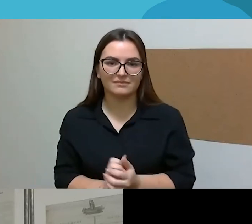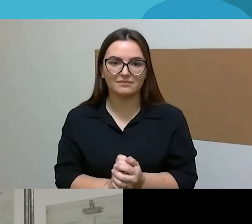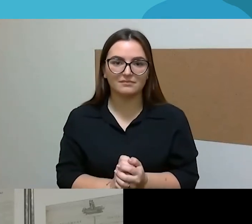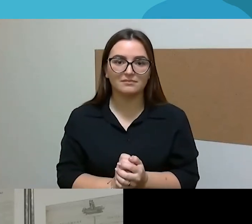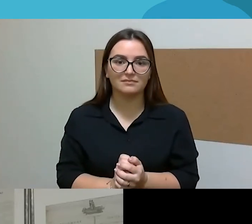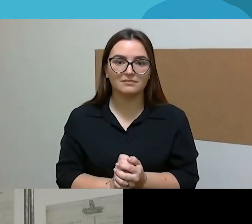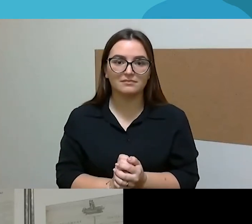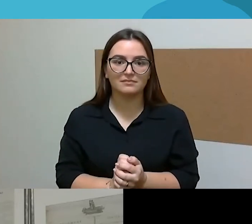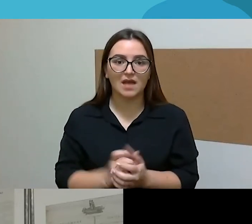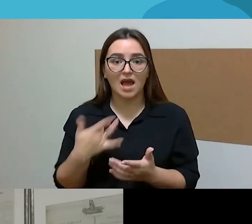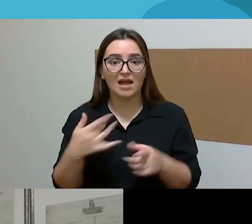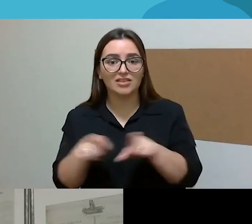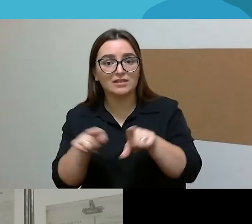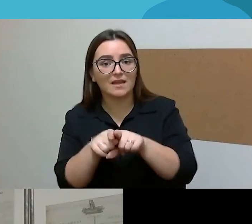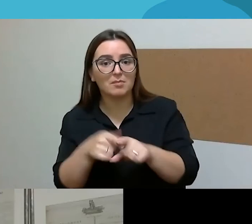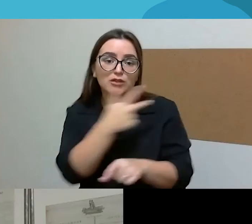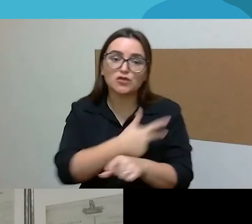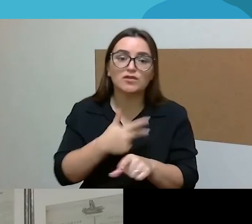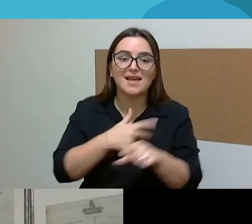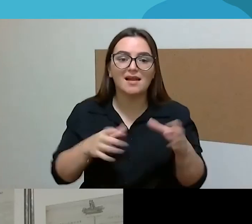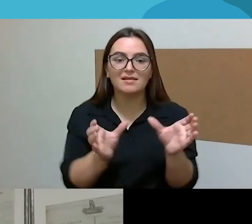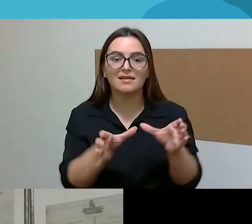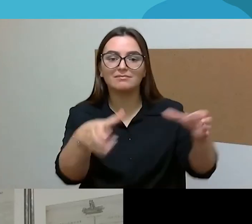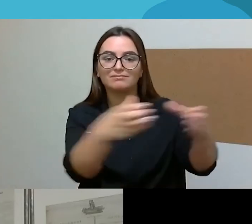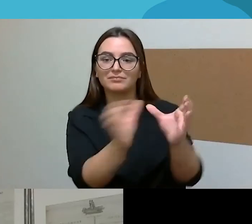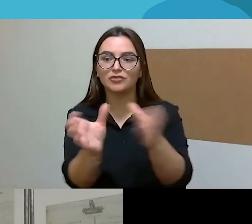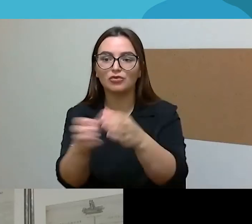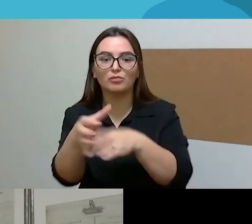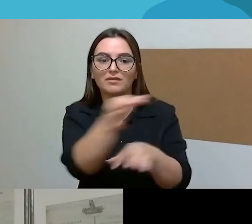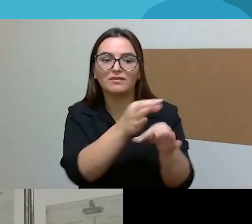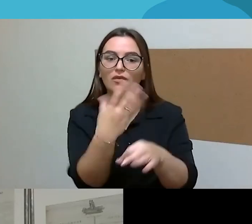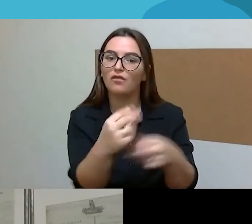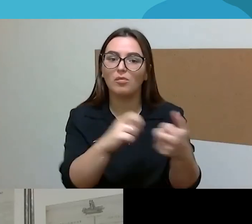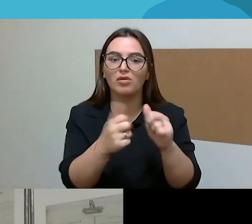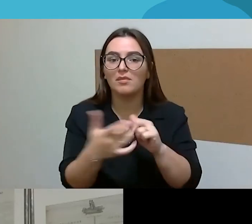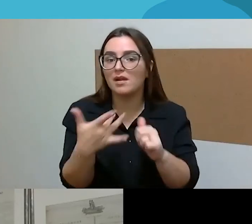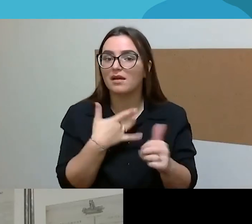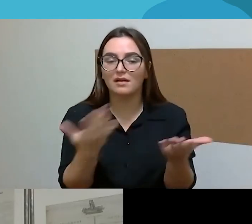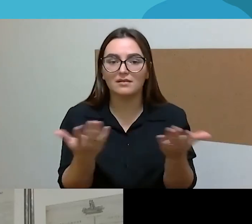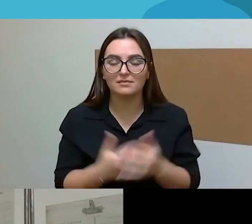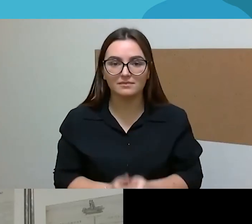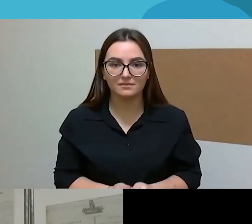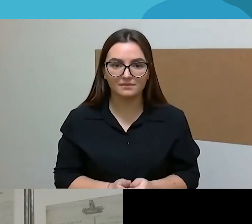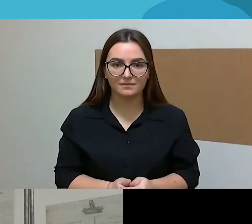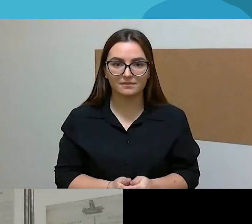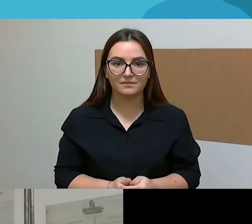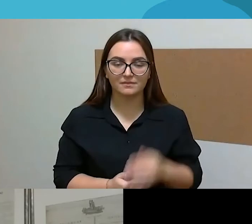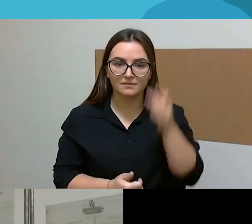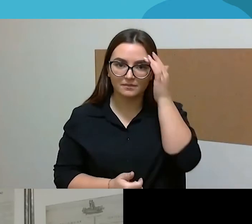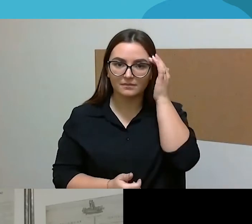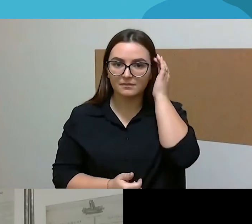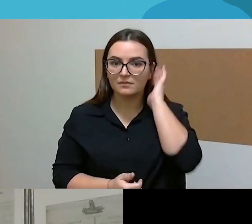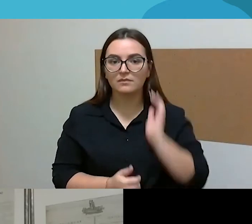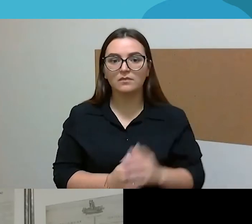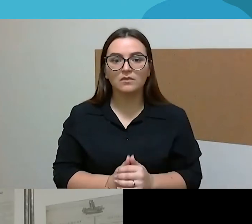Ar čia vėl socialinių burbulų problemos? Nu, dar jeigu tą klausimą kažkaip tai